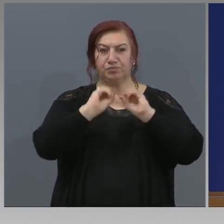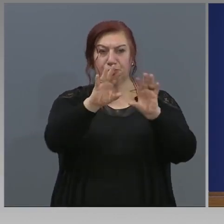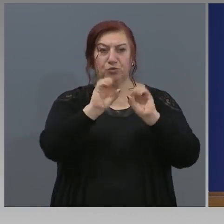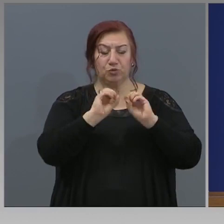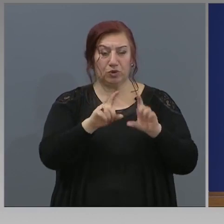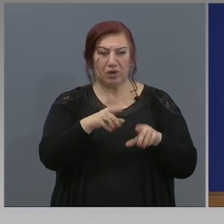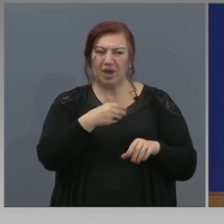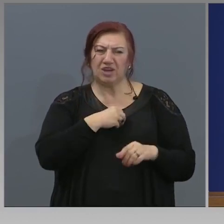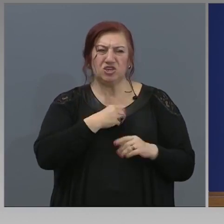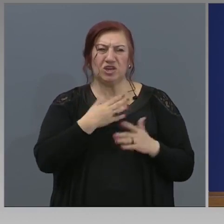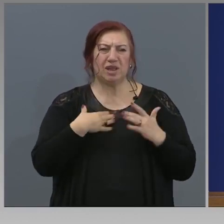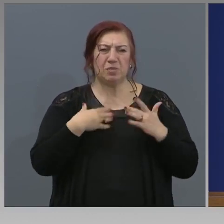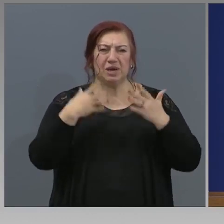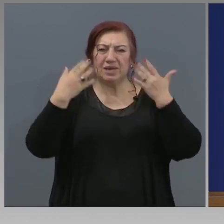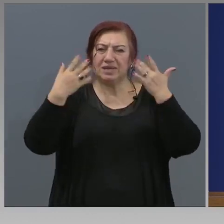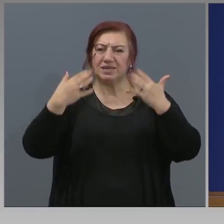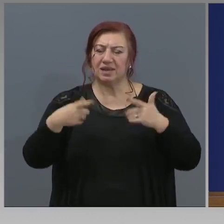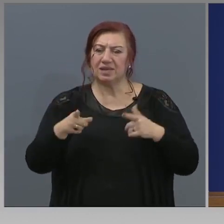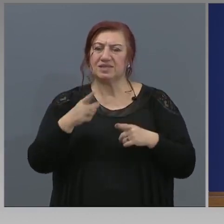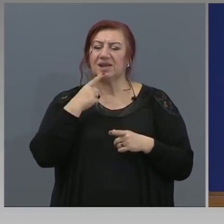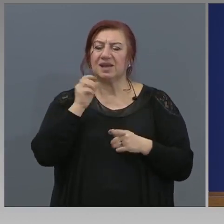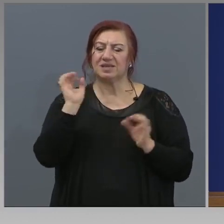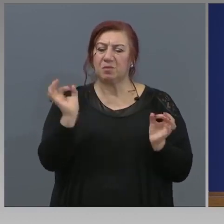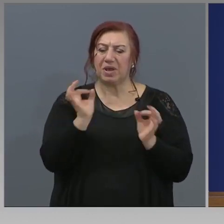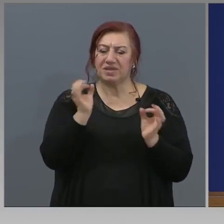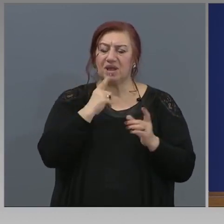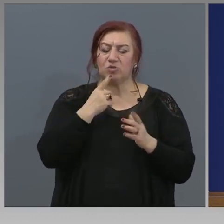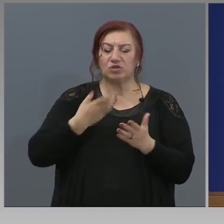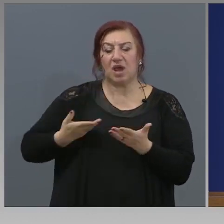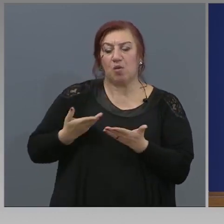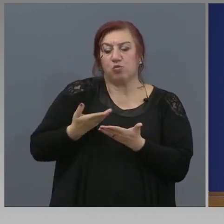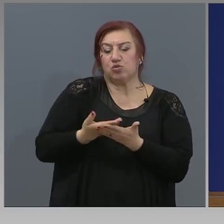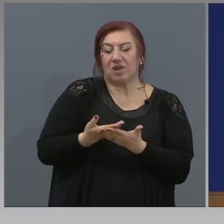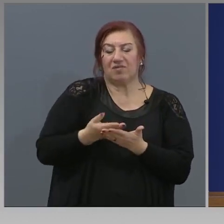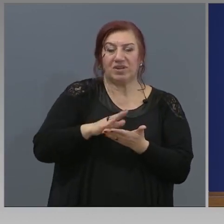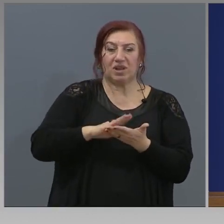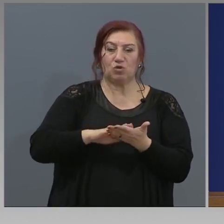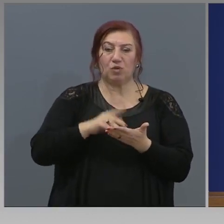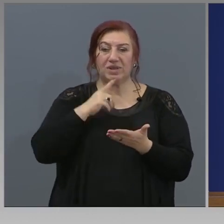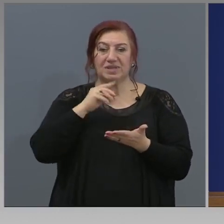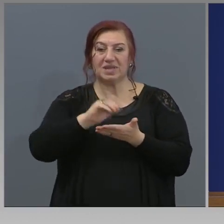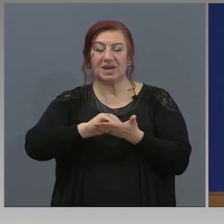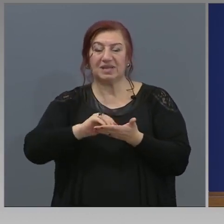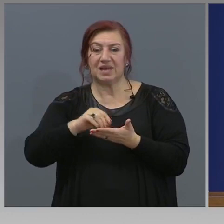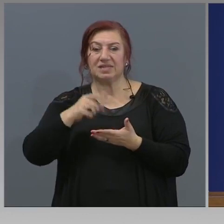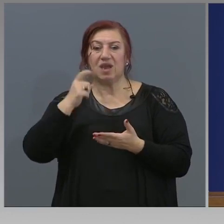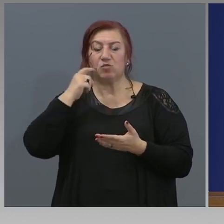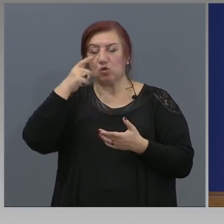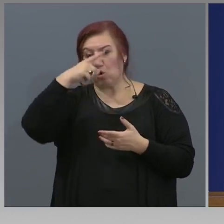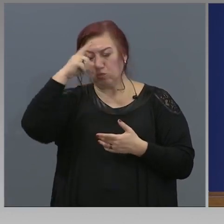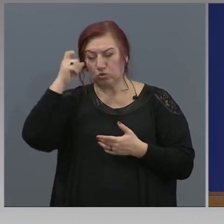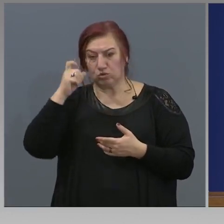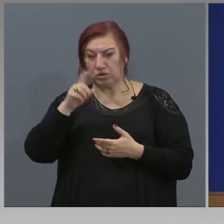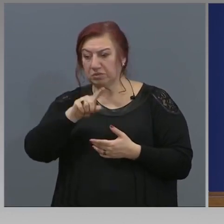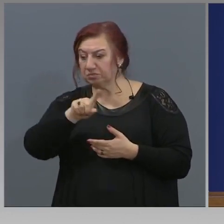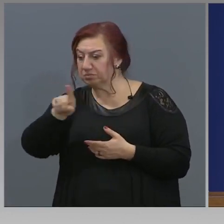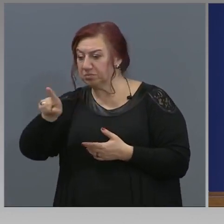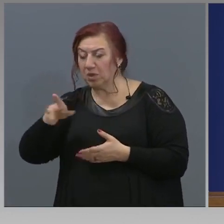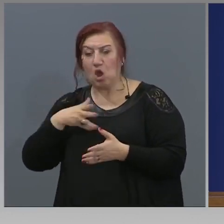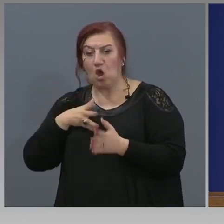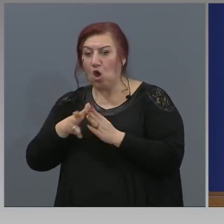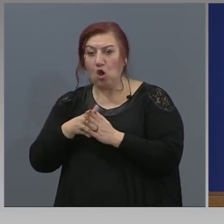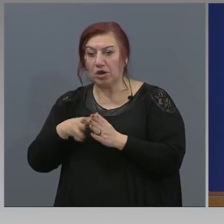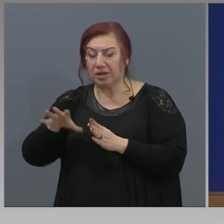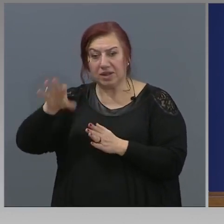статистика относно подаването на документи за регистрация в бюрата по труда онлайн, дали хората се възползват от това